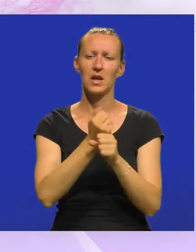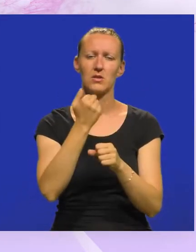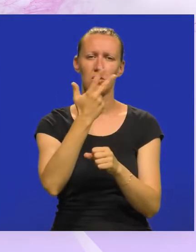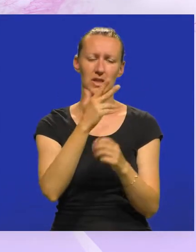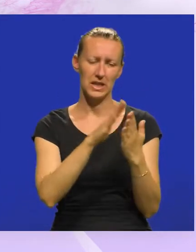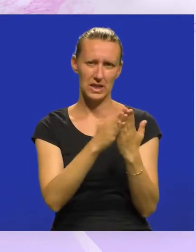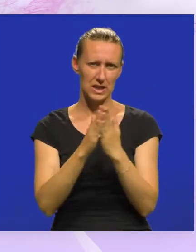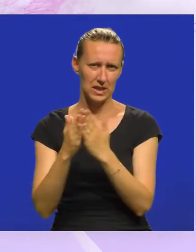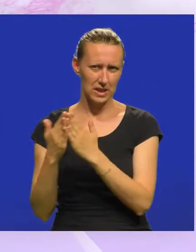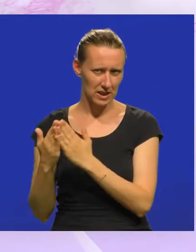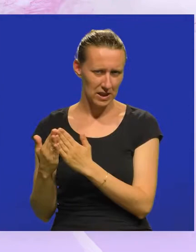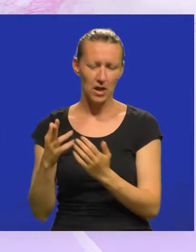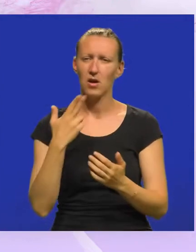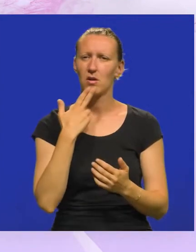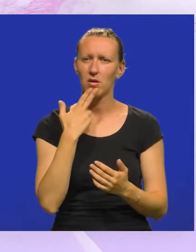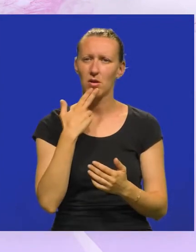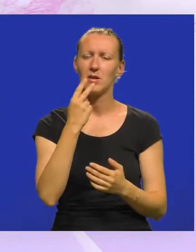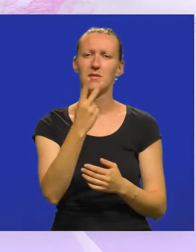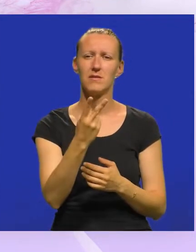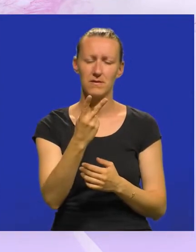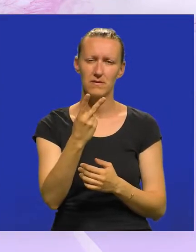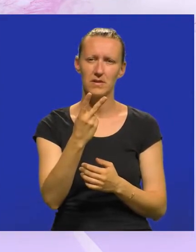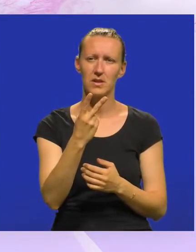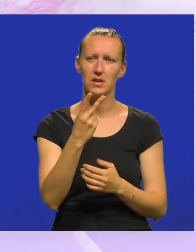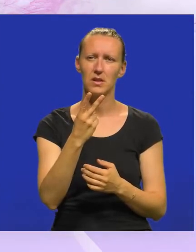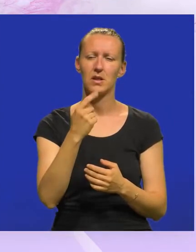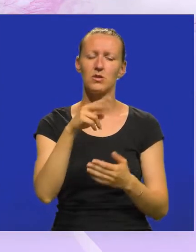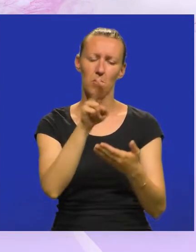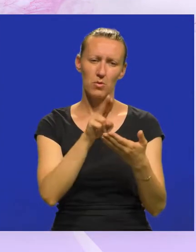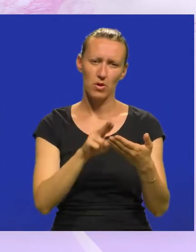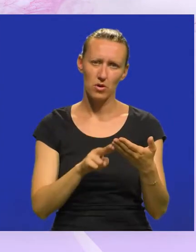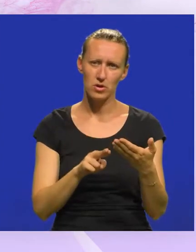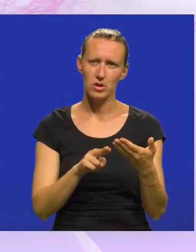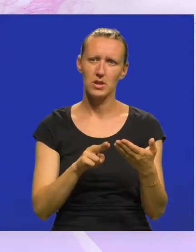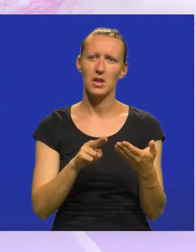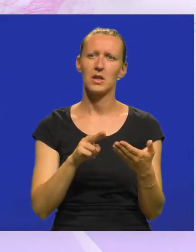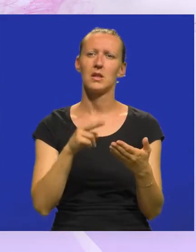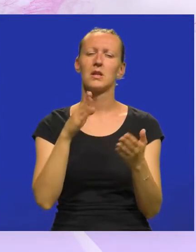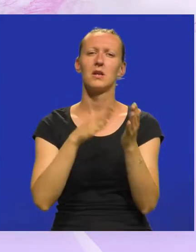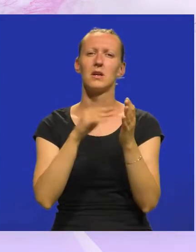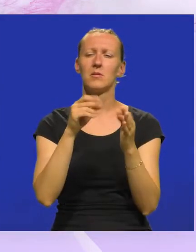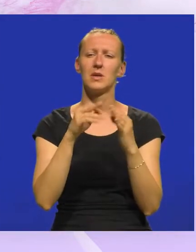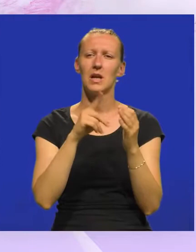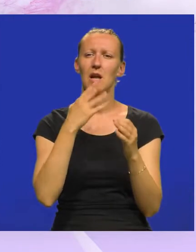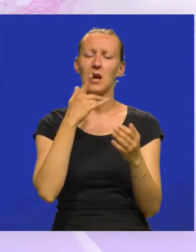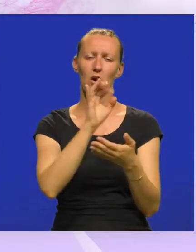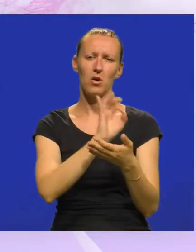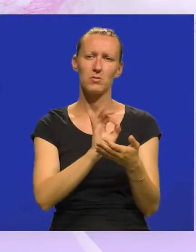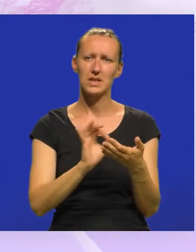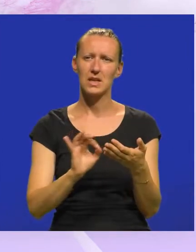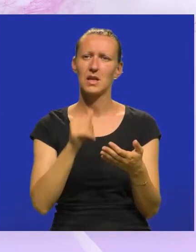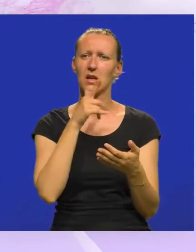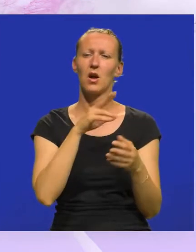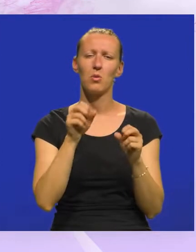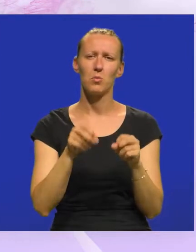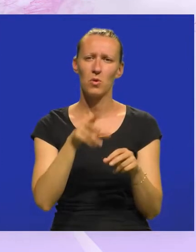o tri knjige, od kojih dvije ćemo tek pročitati. Nelidumilani, kao spisateljicu i